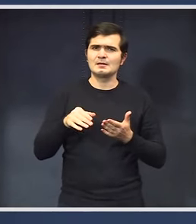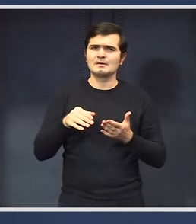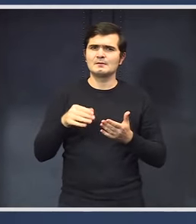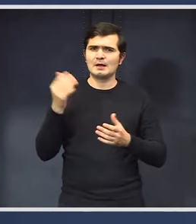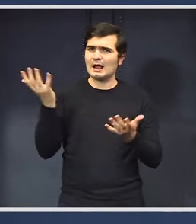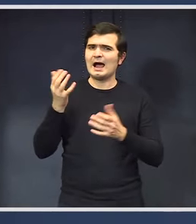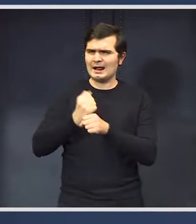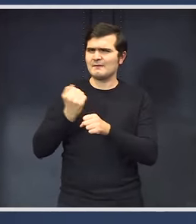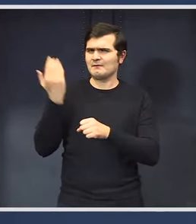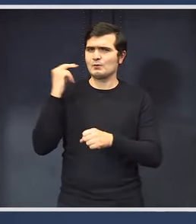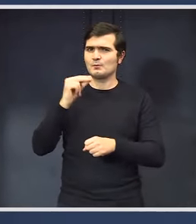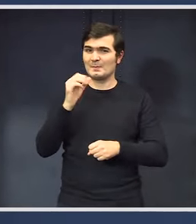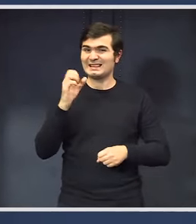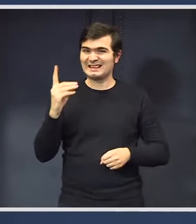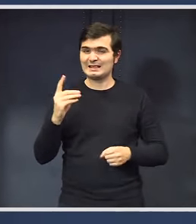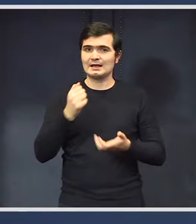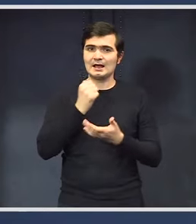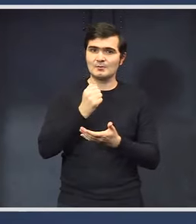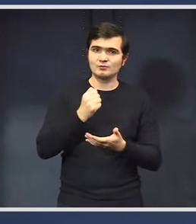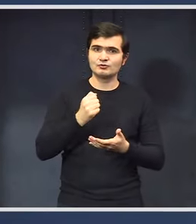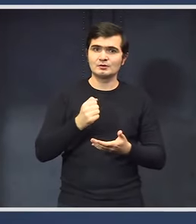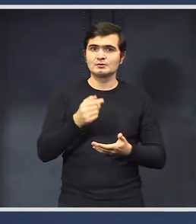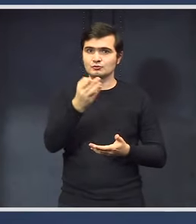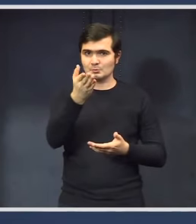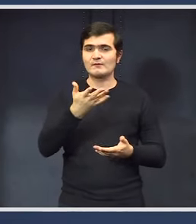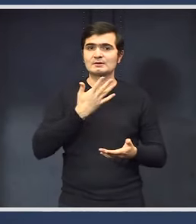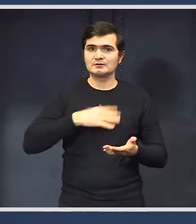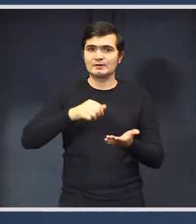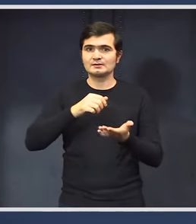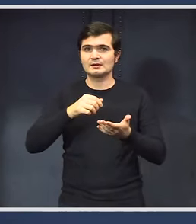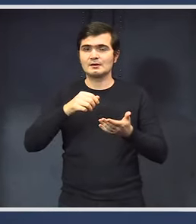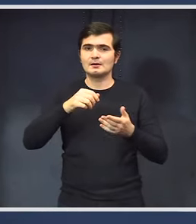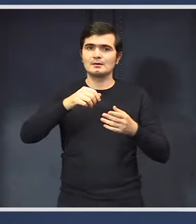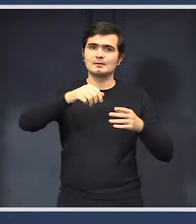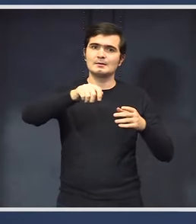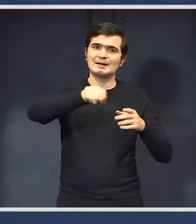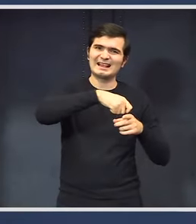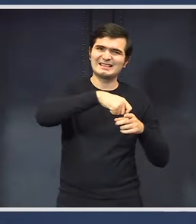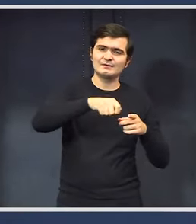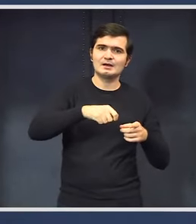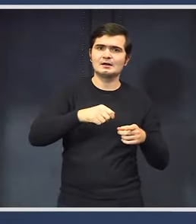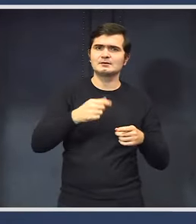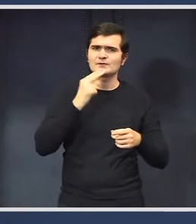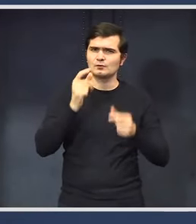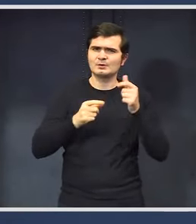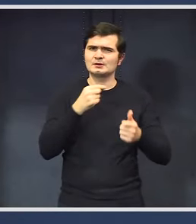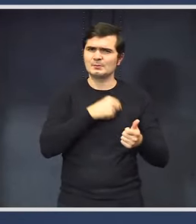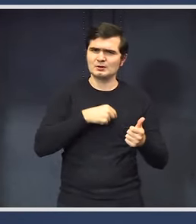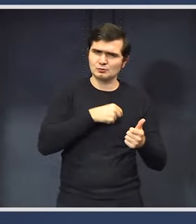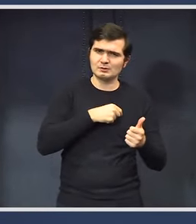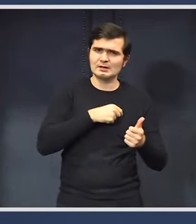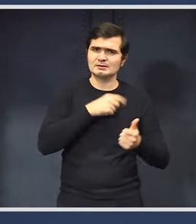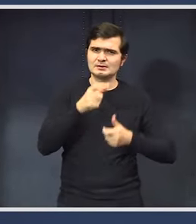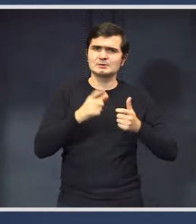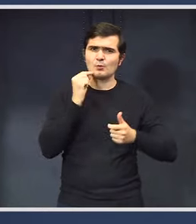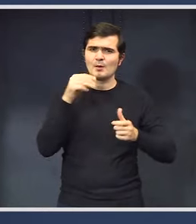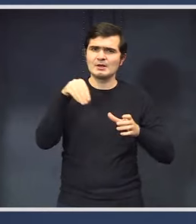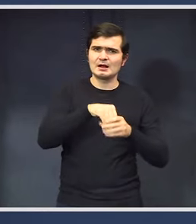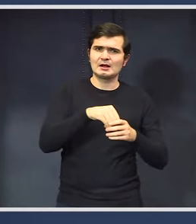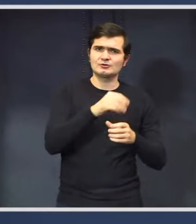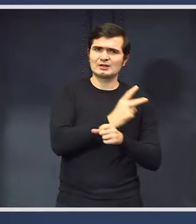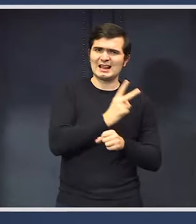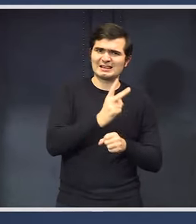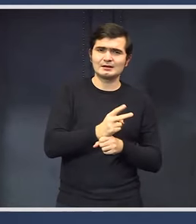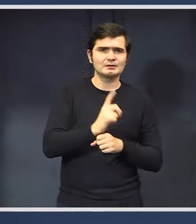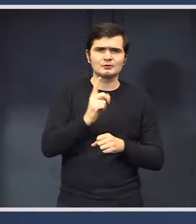PSD în buget pe care doriți să le rectificați. Studenții sunt vizați, bugetarii sunt vizați însă nu